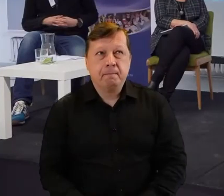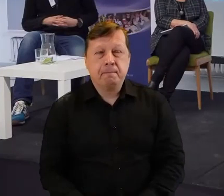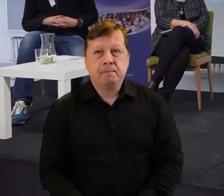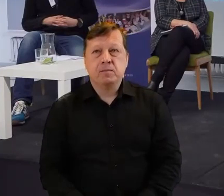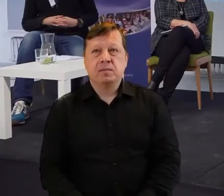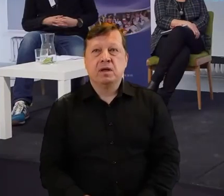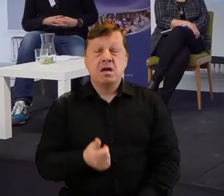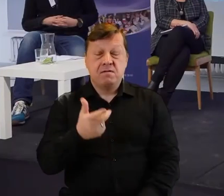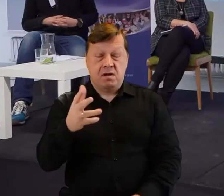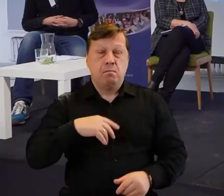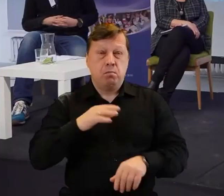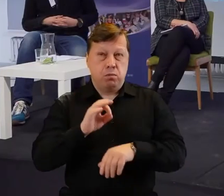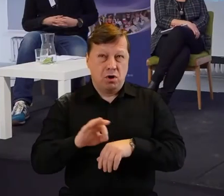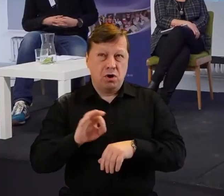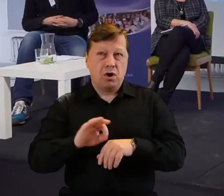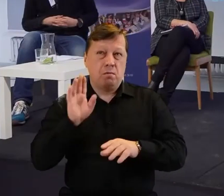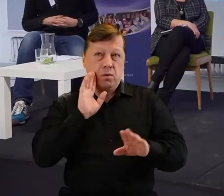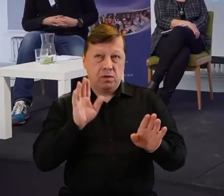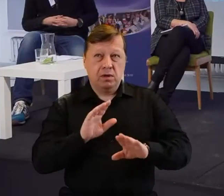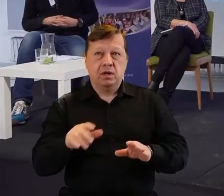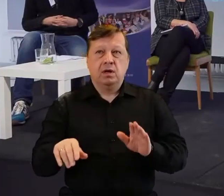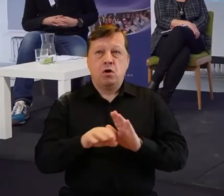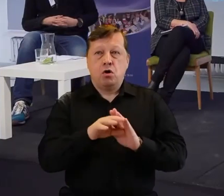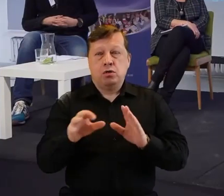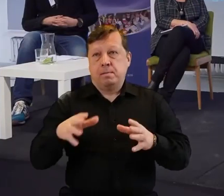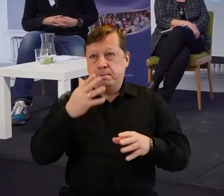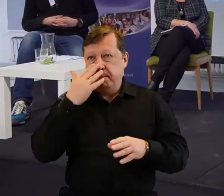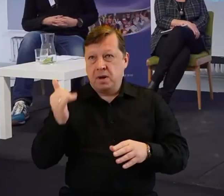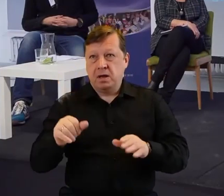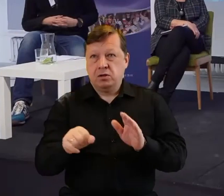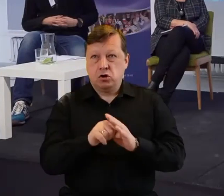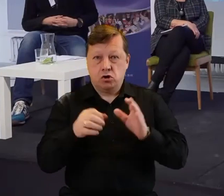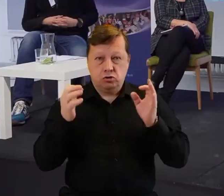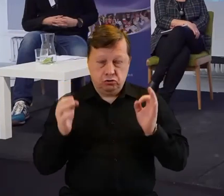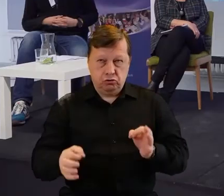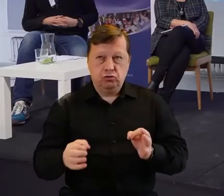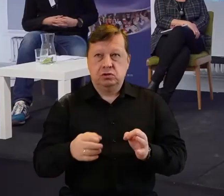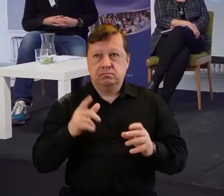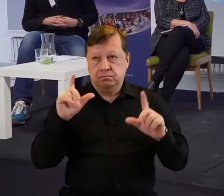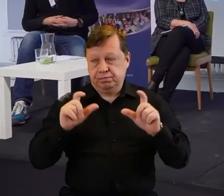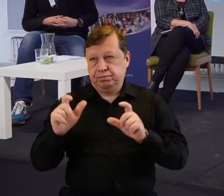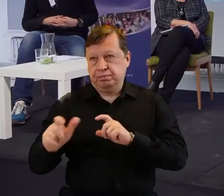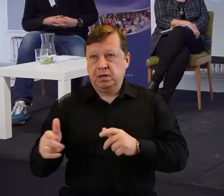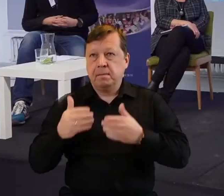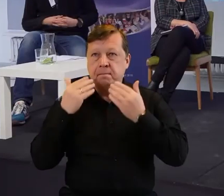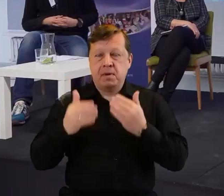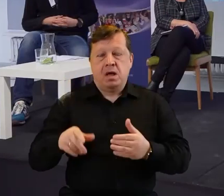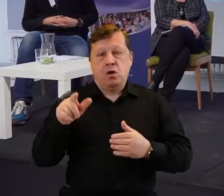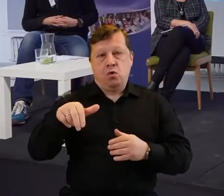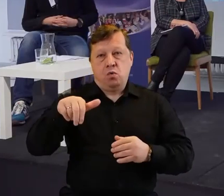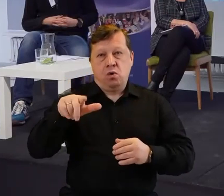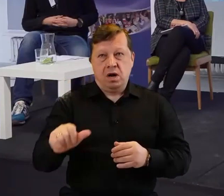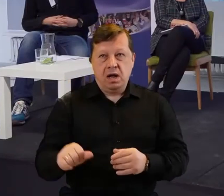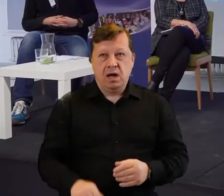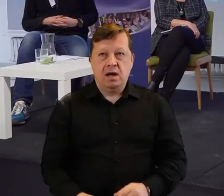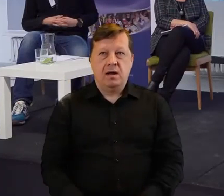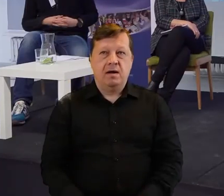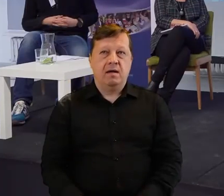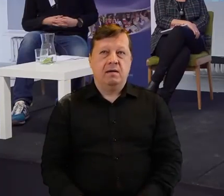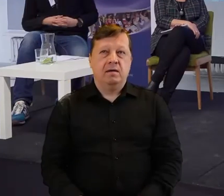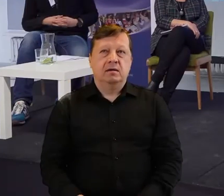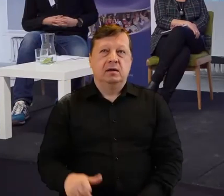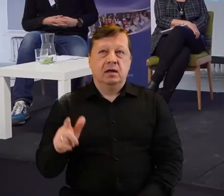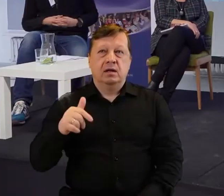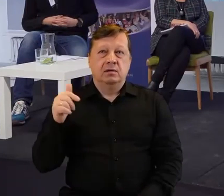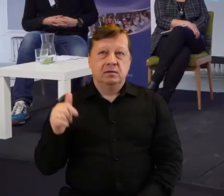projektów. Czyli można powiedzieć, od maja do teraz całkiem jesteśmy wydajni. Głównie dzięki Uli, która mówi, Kasia, musimy się